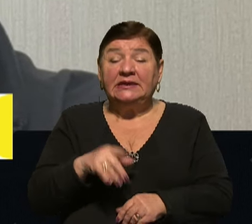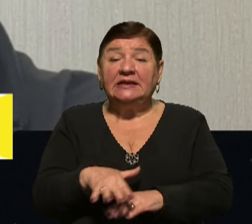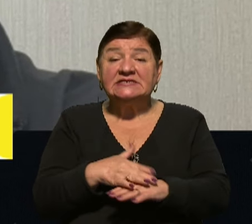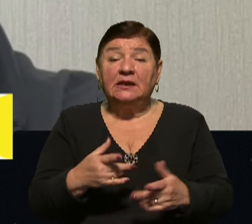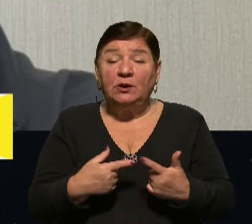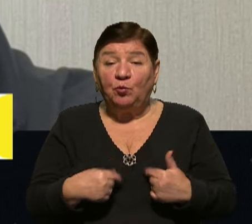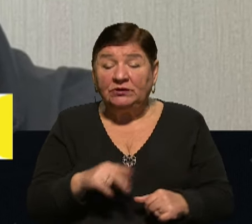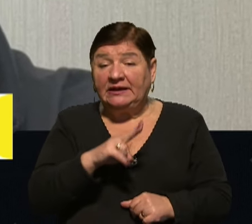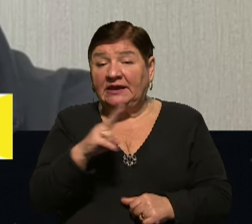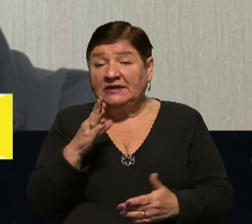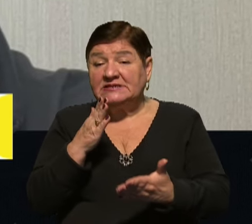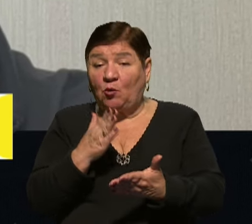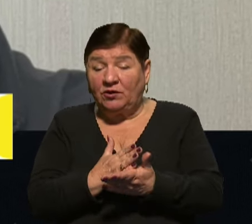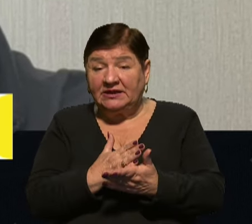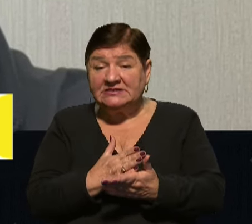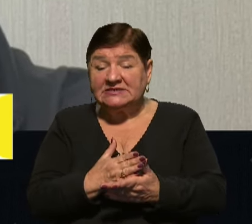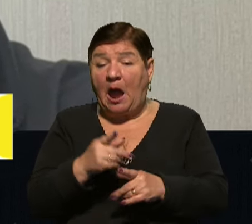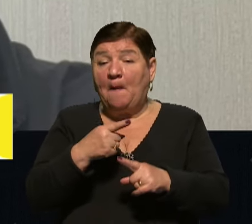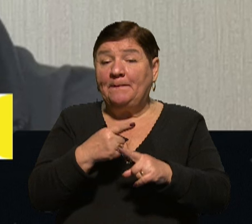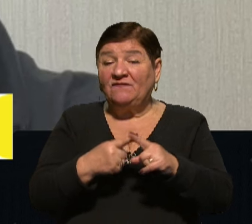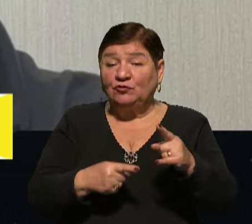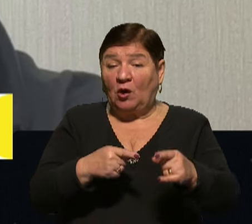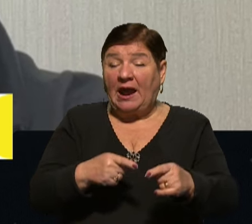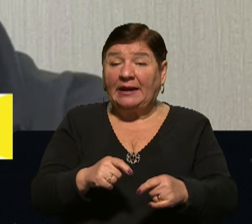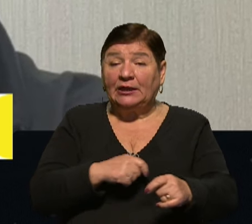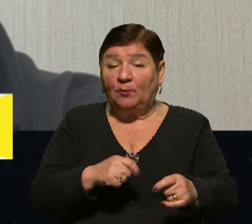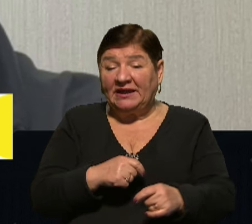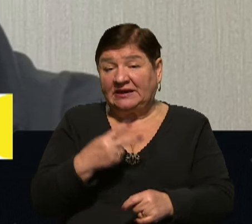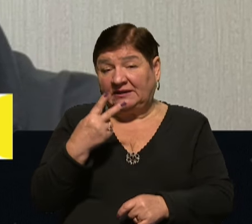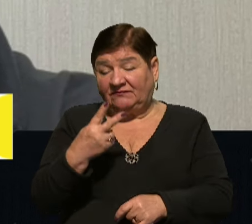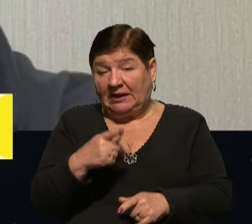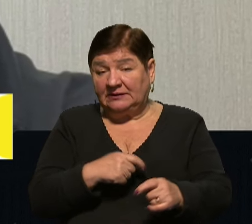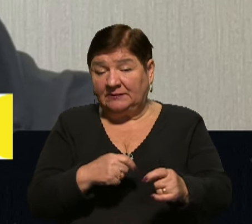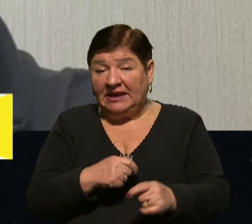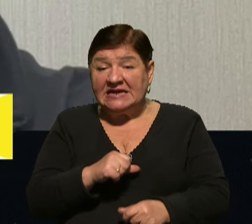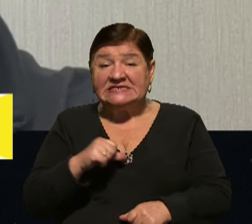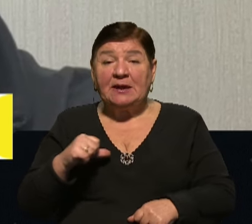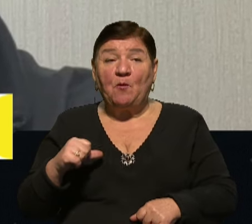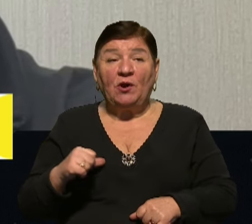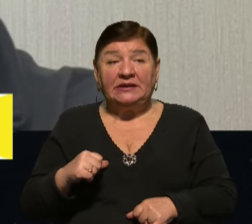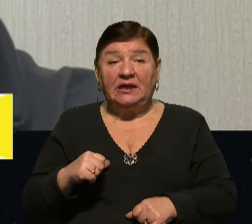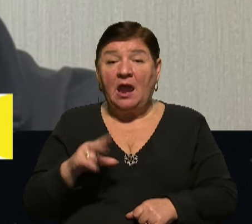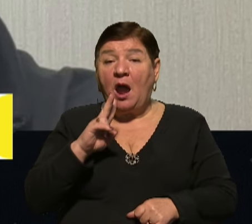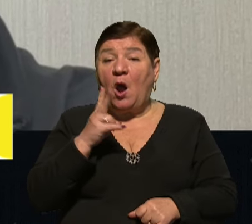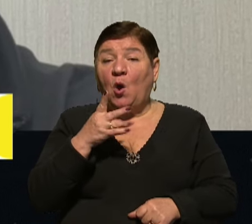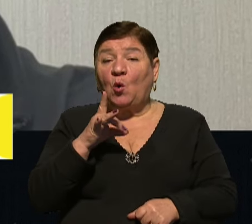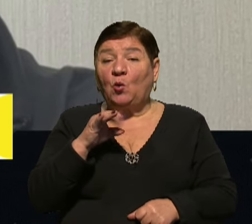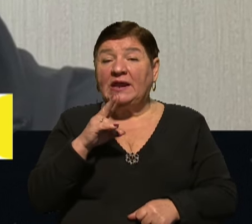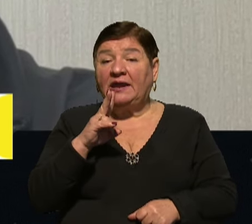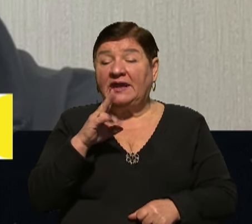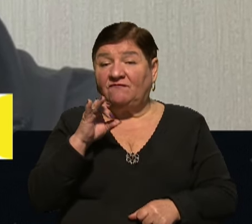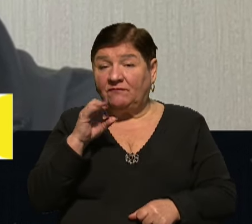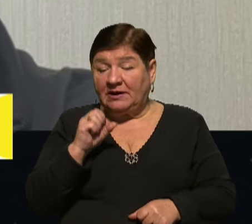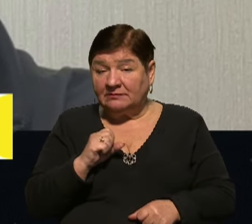пункти, які знаходяться буквально там за півтора кілометра-півтора від самої Кругляківки. І є